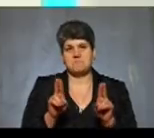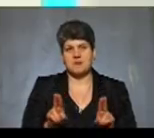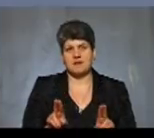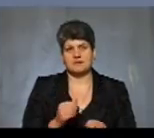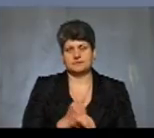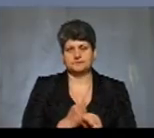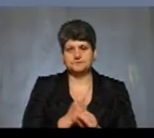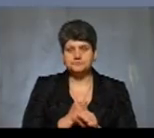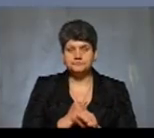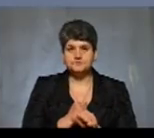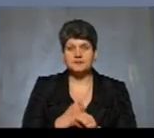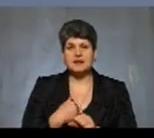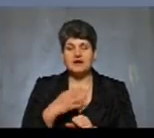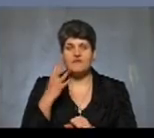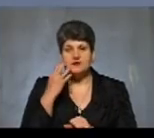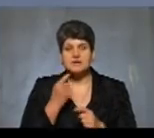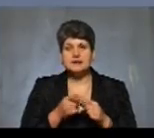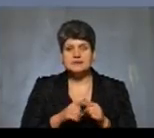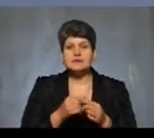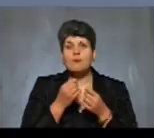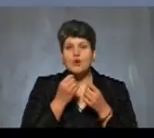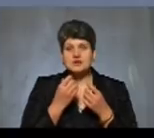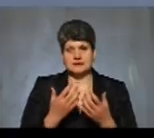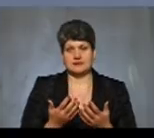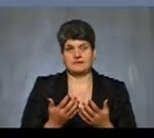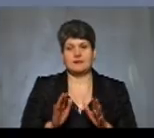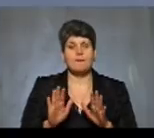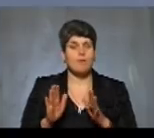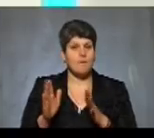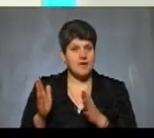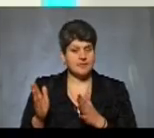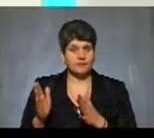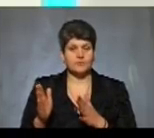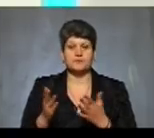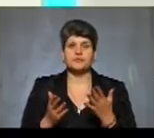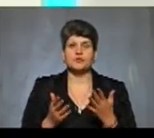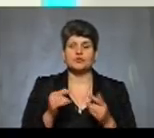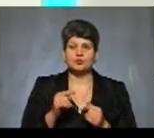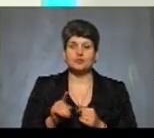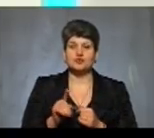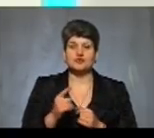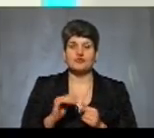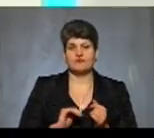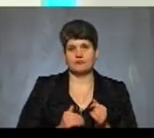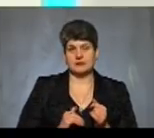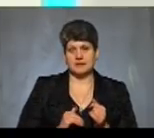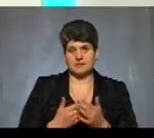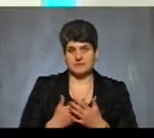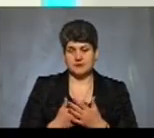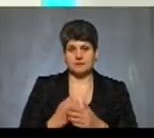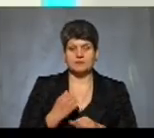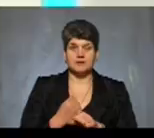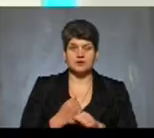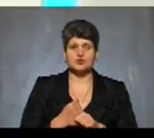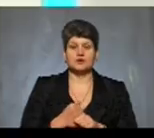лікарських засобів. Я вважаю це абсолютно позитивним моментом, знову ж таки, тому що навіть фізична особа-підприємець, працює він